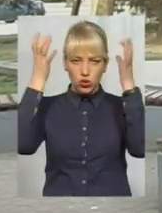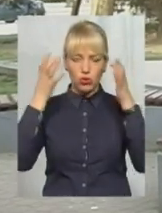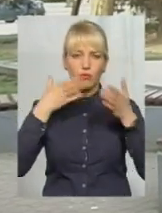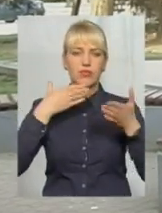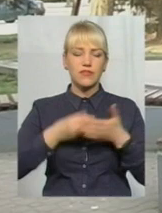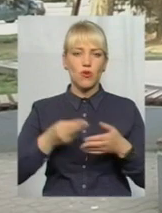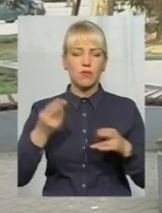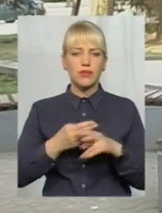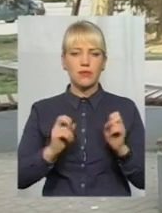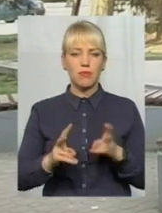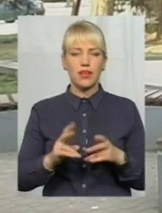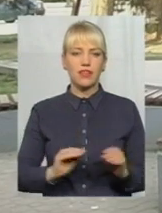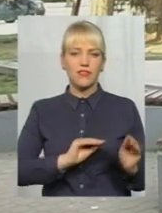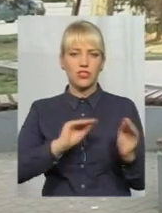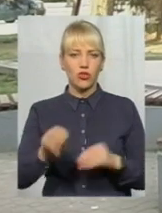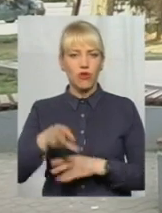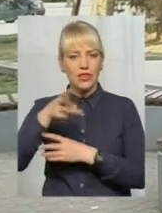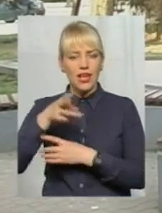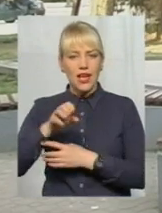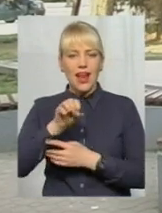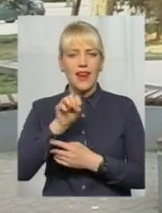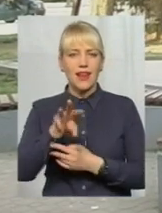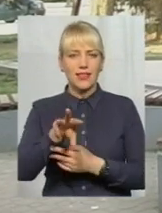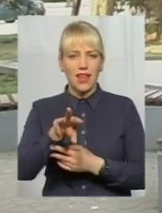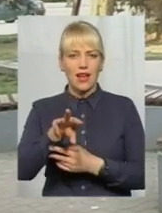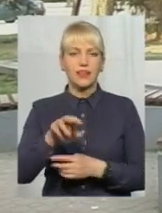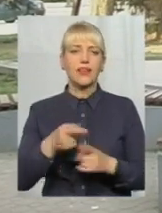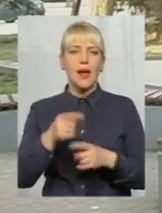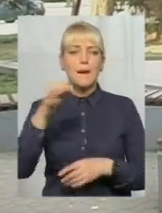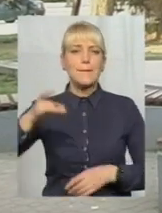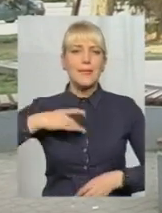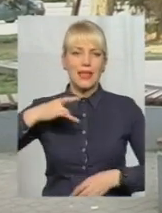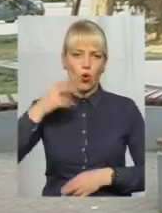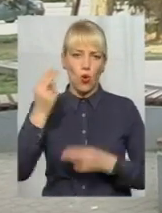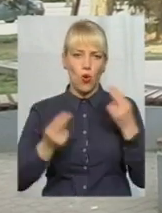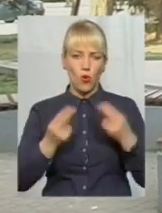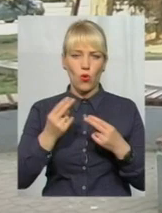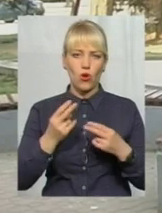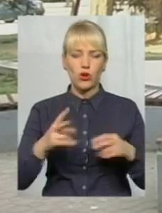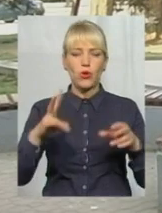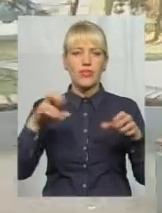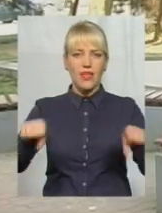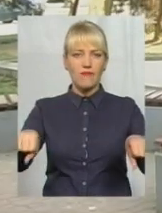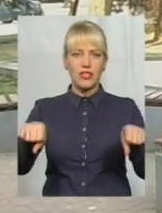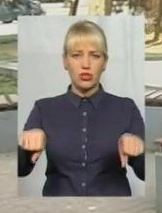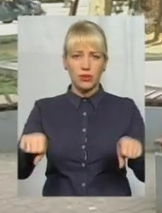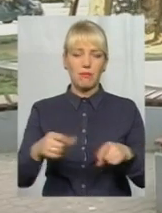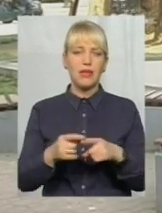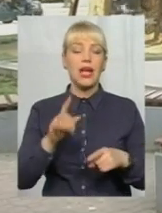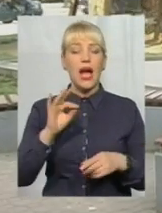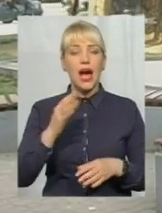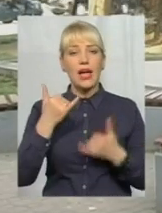безпеки та встановлювали ліхтарі білого кольору на передній частині велосипеда, щоб бути помітними на дорозі. А для